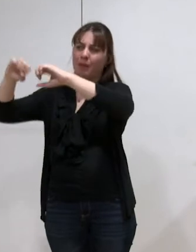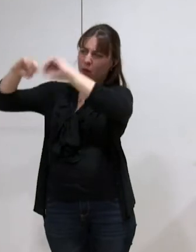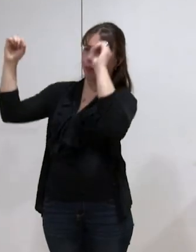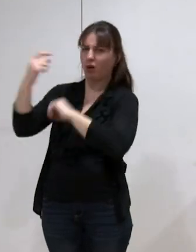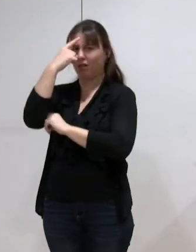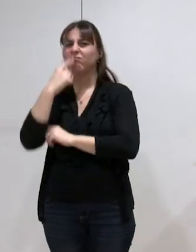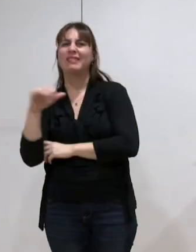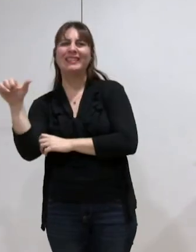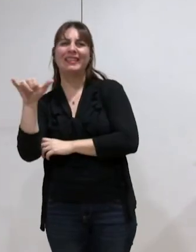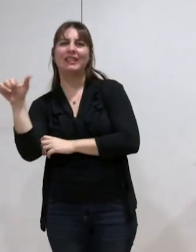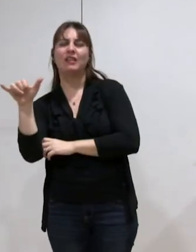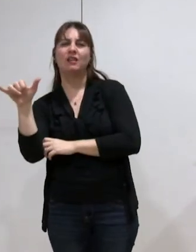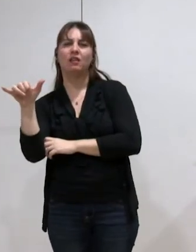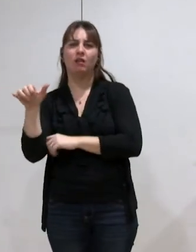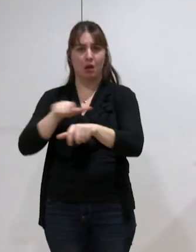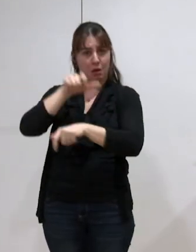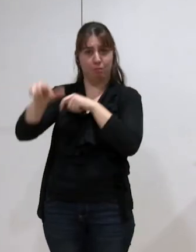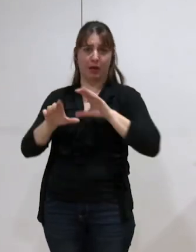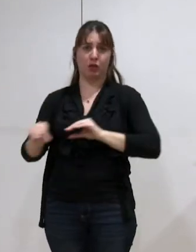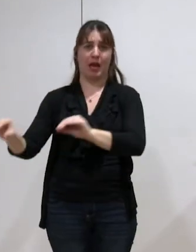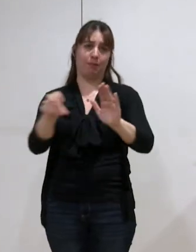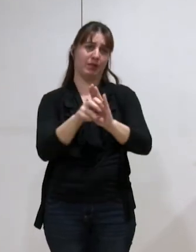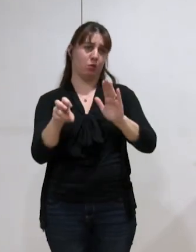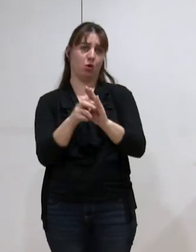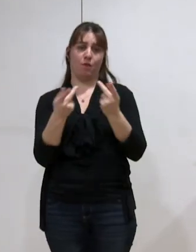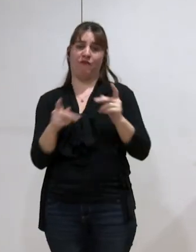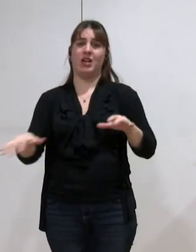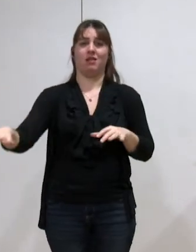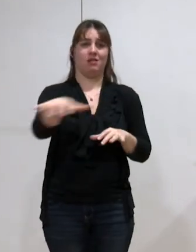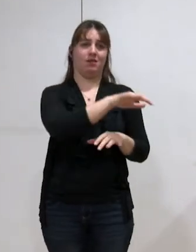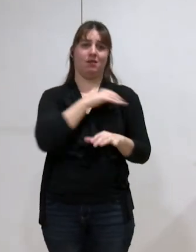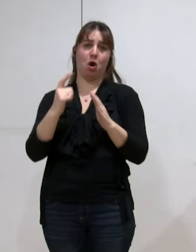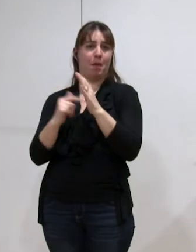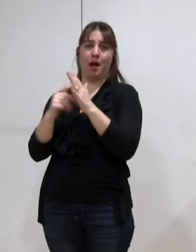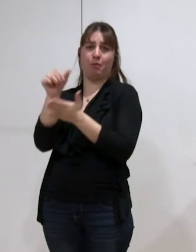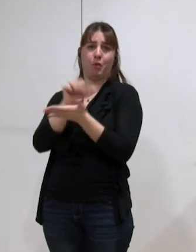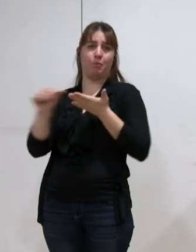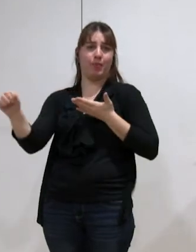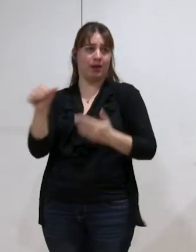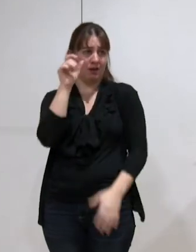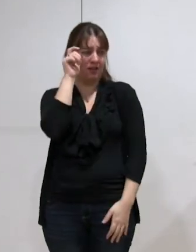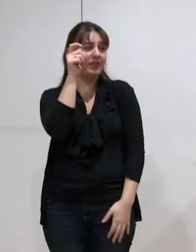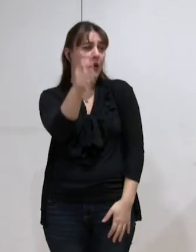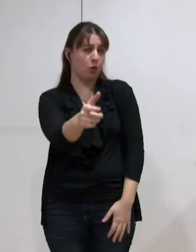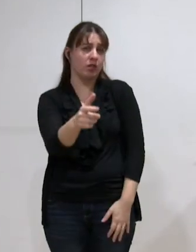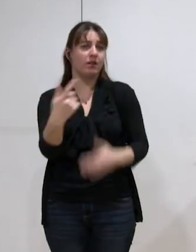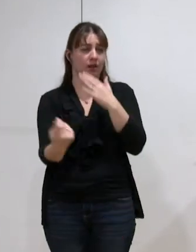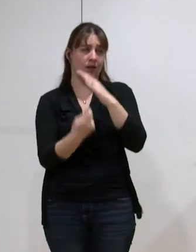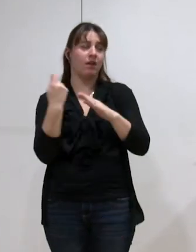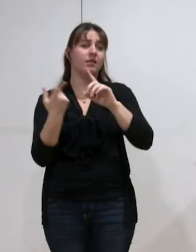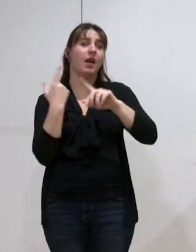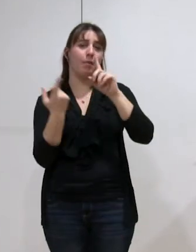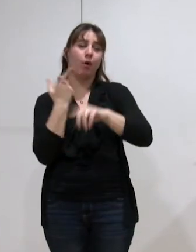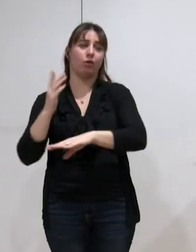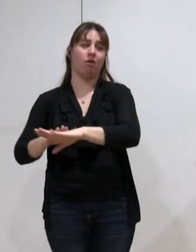métropole, ce sont les contribuables métropolitains. C'est une évidence, il faut le rappeler. Et c'est la raison pour